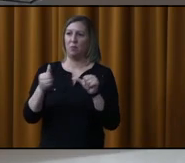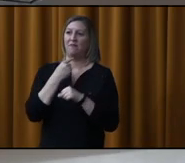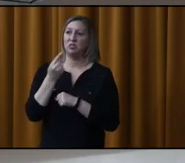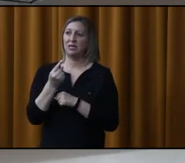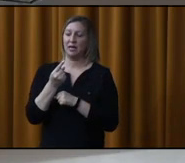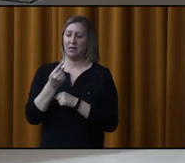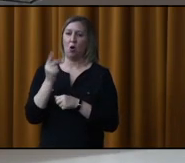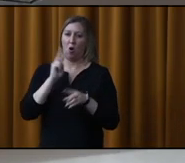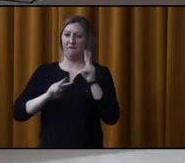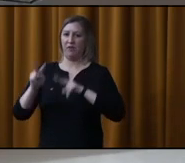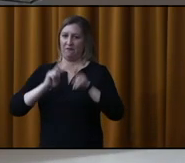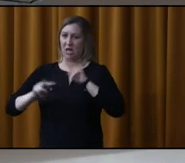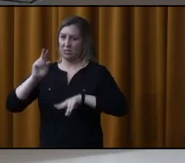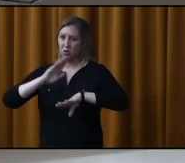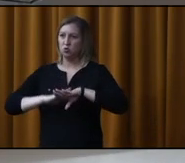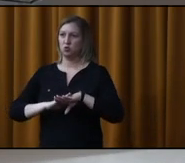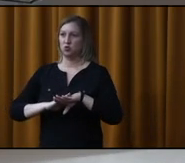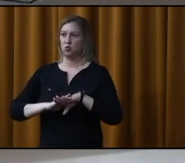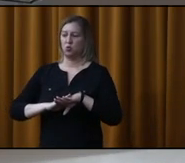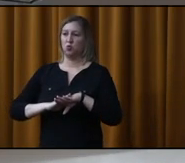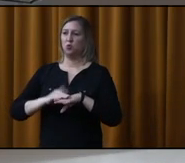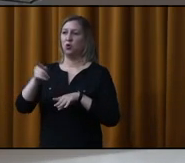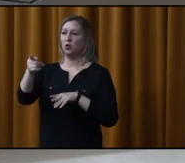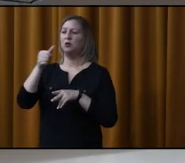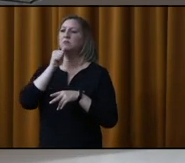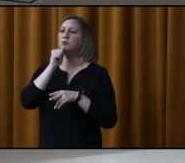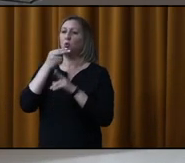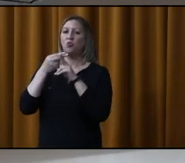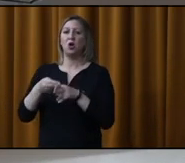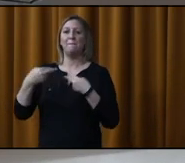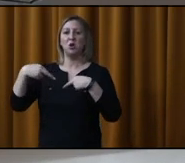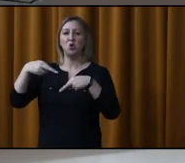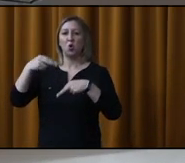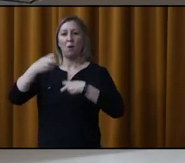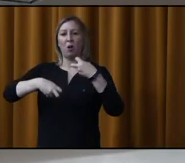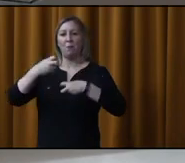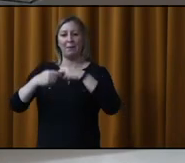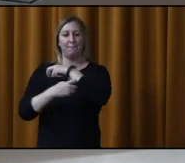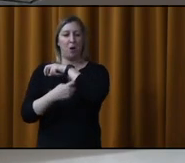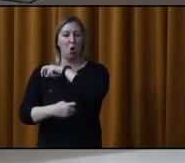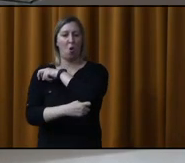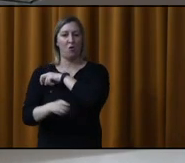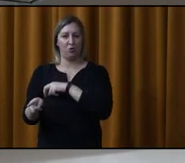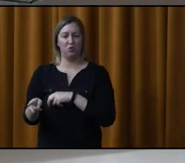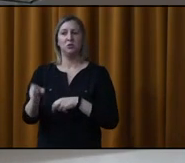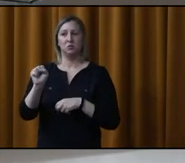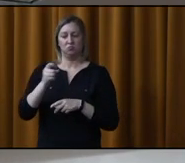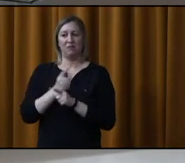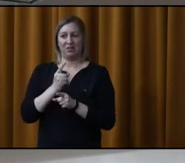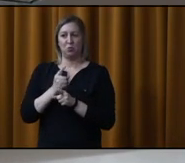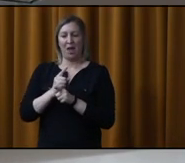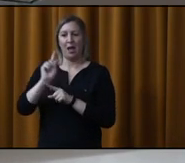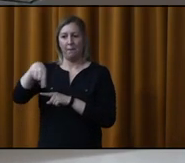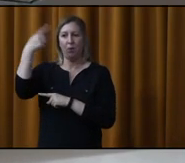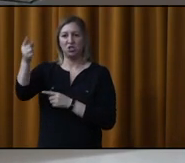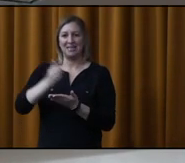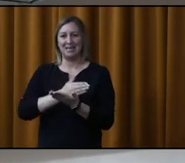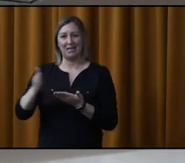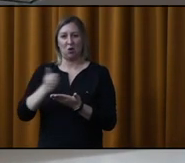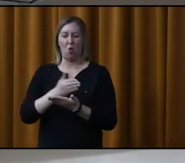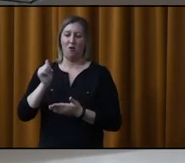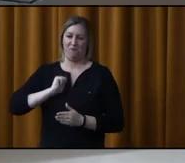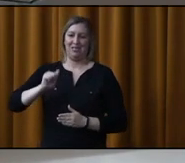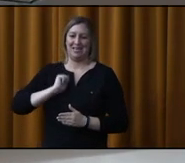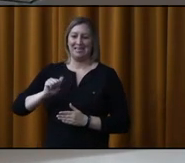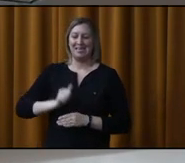va faire des vérifications pour les tronçons que vous avez nommés. Puis, effectivement, pour la prochaine année puis la prochaine saison de marquage, on va essayer de s'assurer,